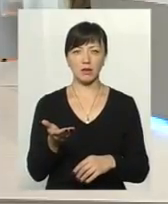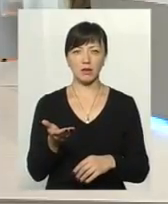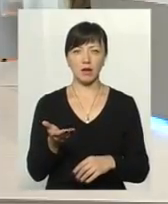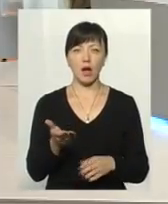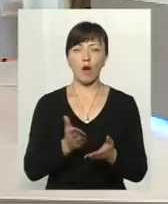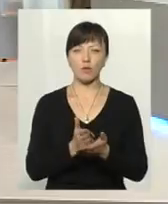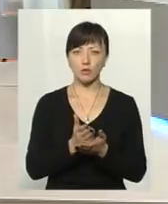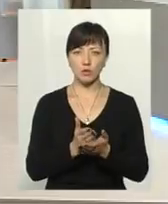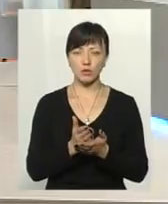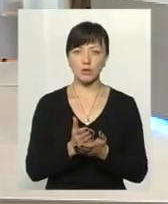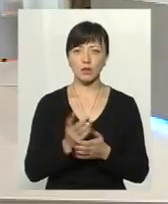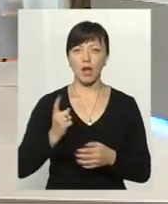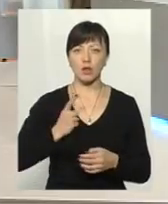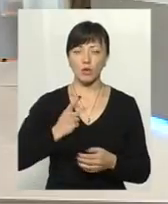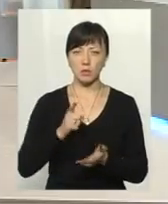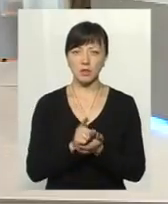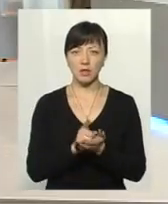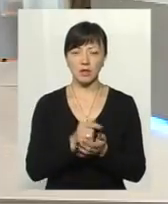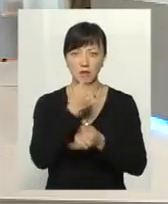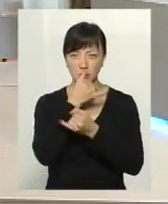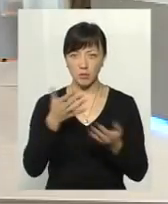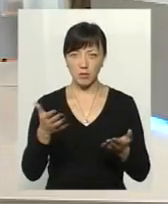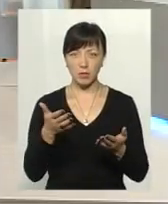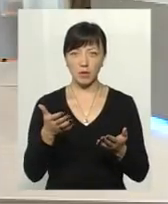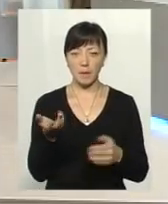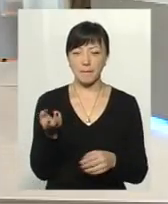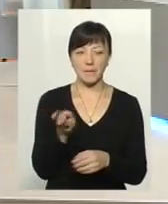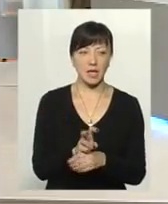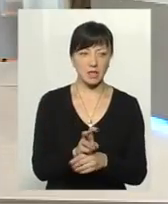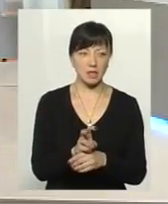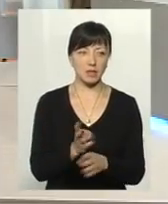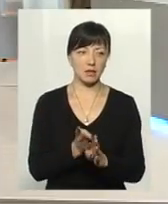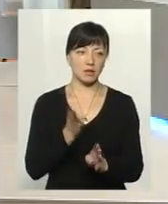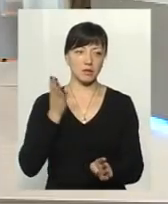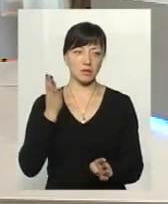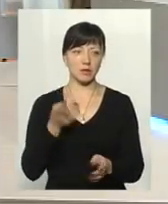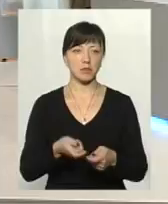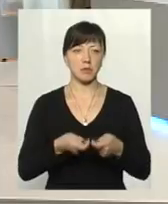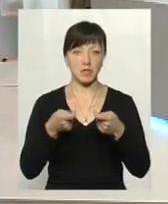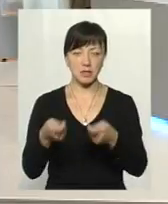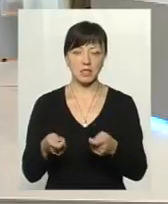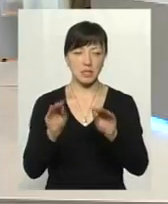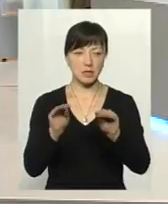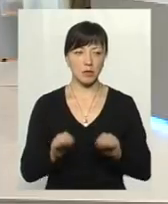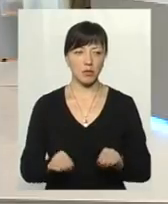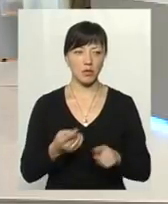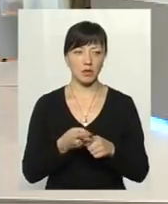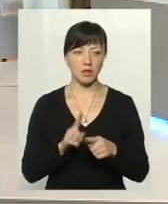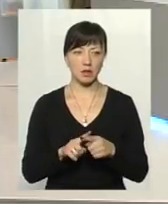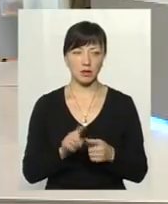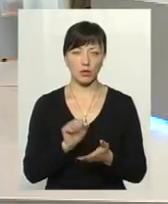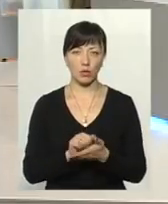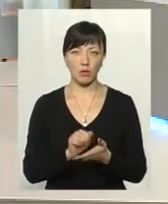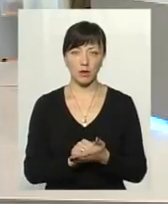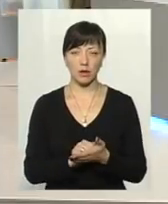одиноких пенсіонеров, который не в состоянии прийти и выстоять там очередь, привезти, заполнить, і тем более привезти эти